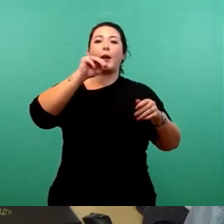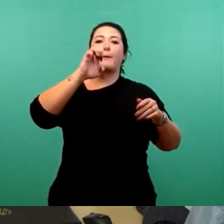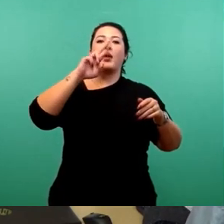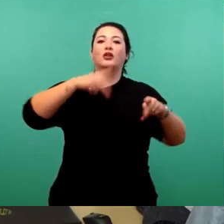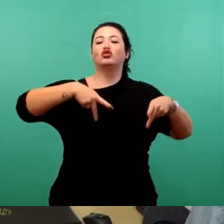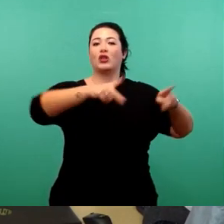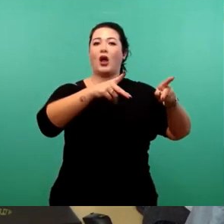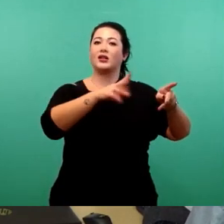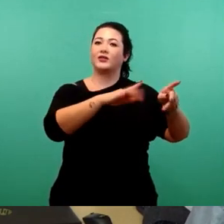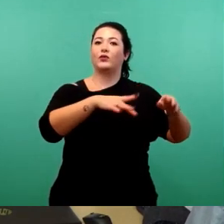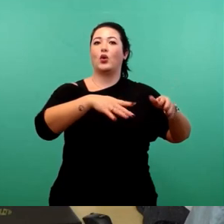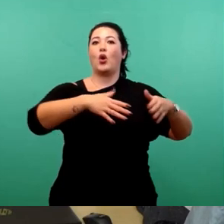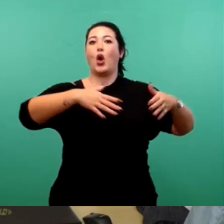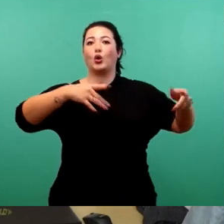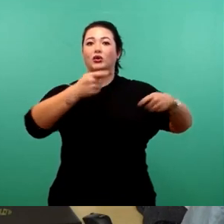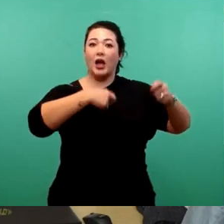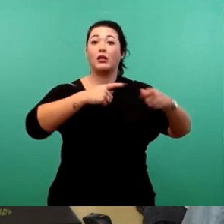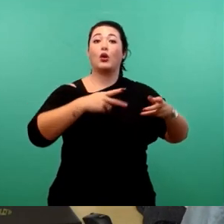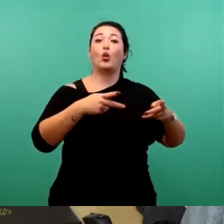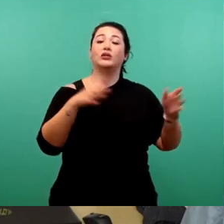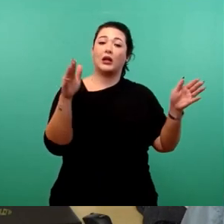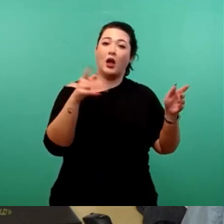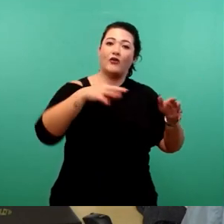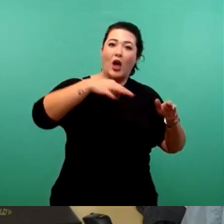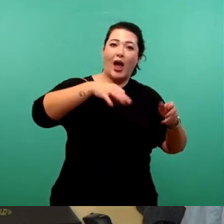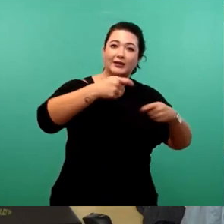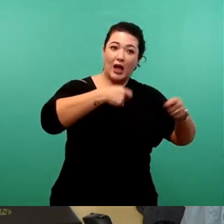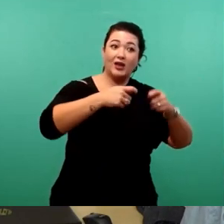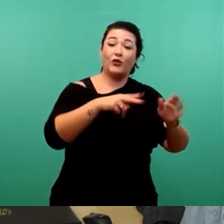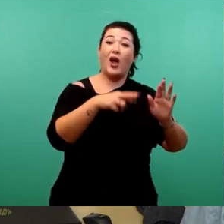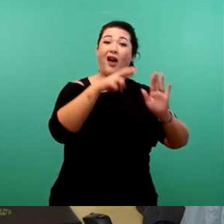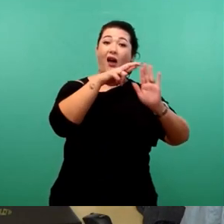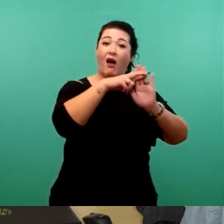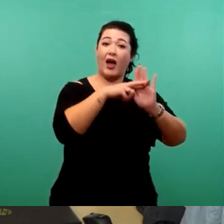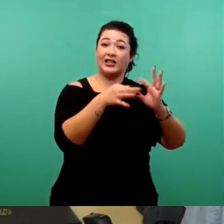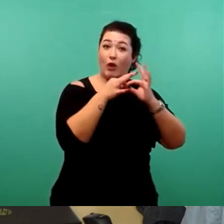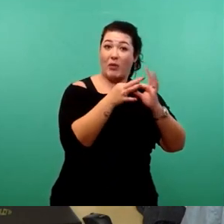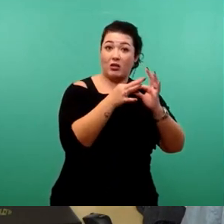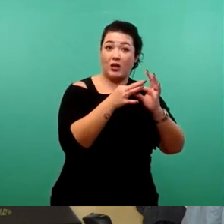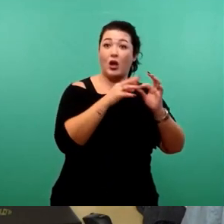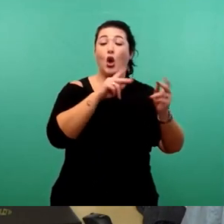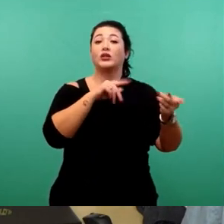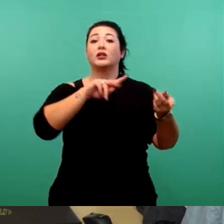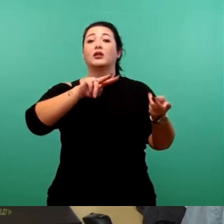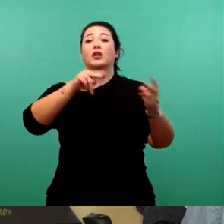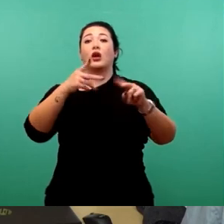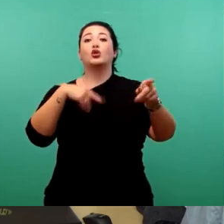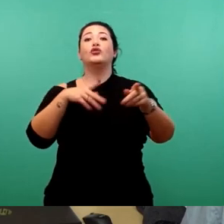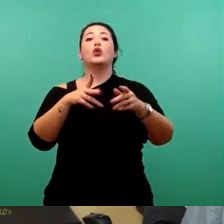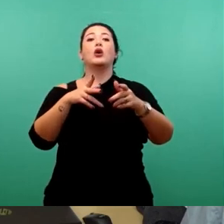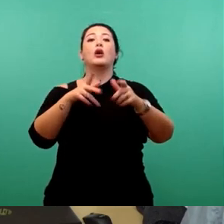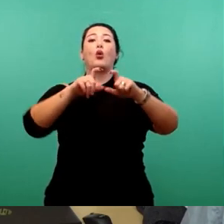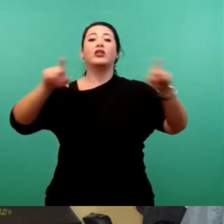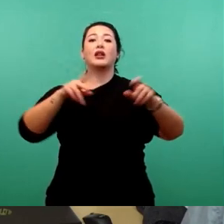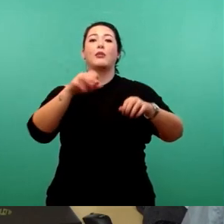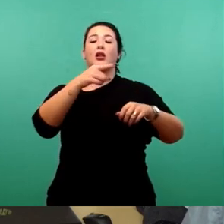Einzelhandels rechtsverbindlich von dem Verkauf bis zuweilen Tausch des Geländes im Eigentum des Unternehmens Globus am